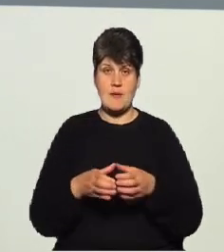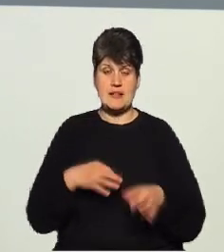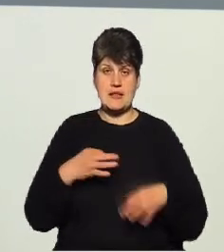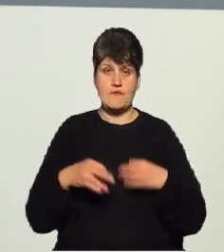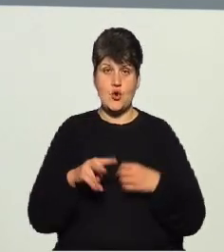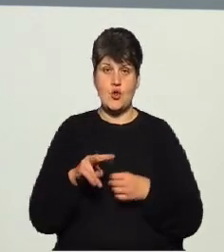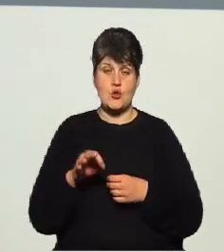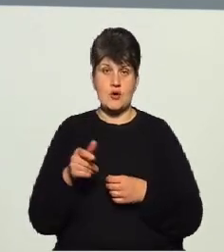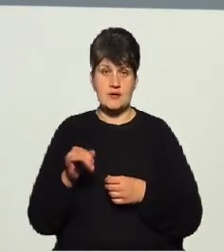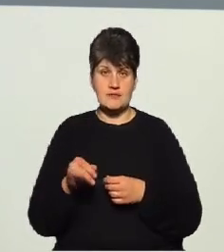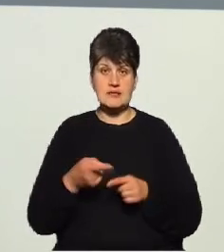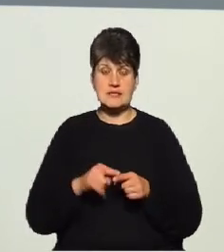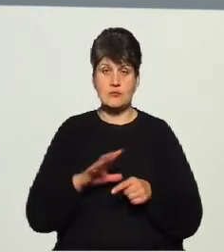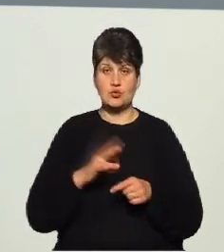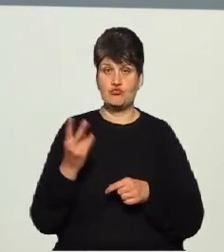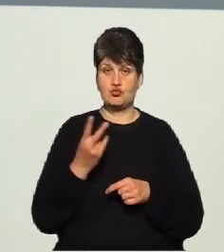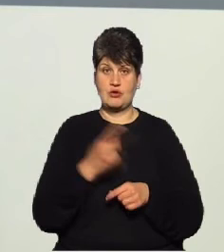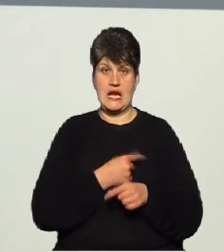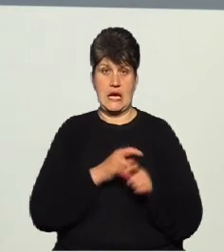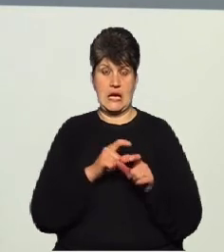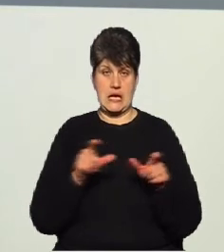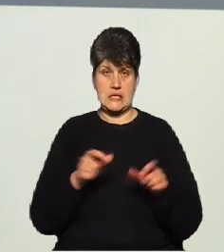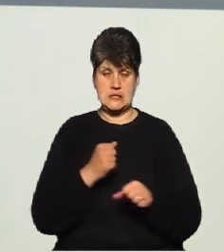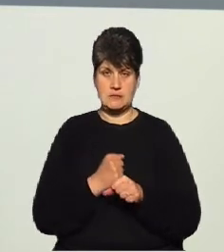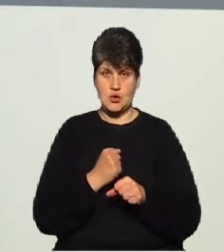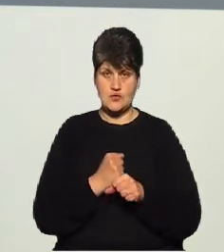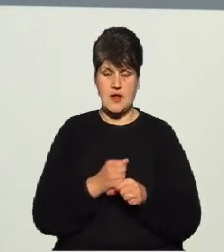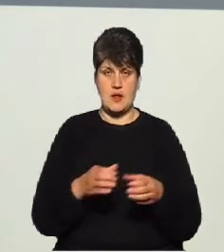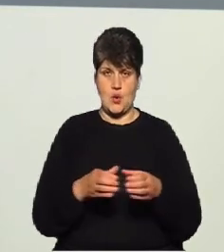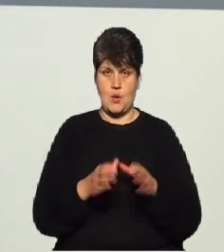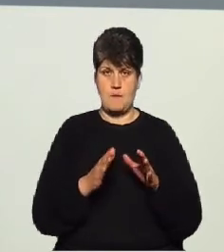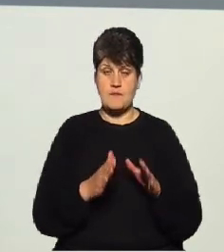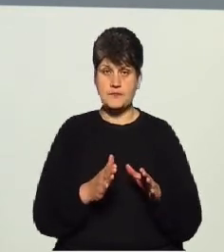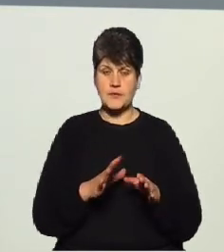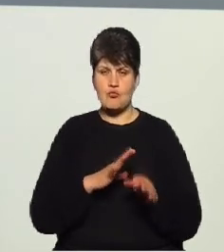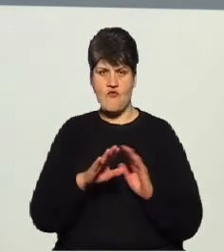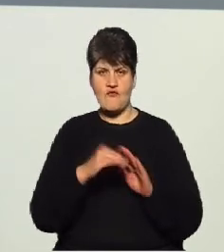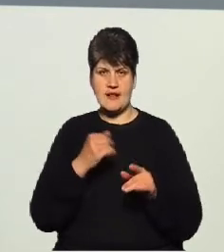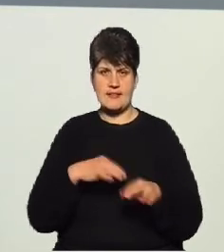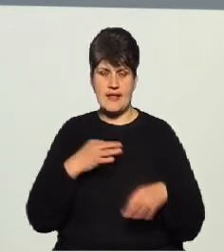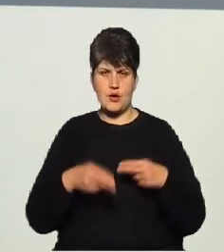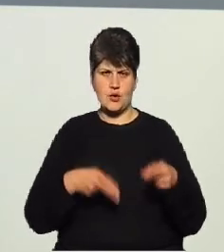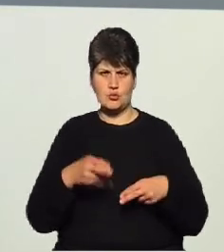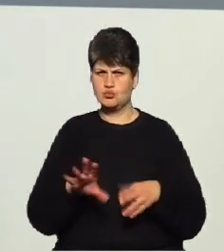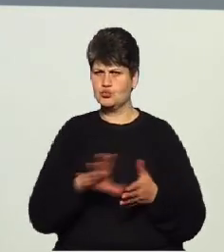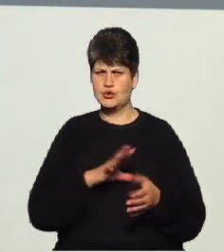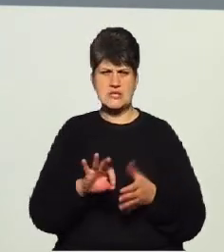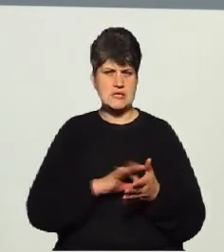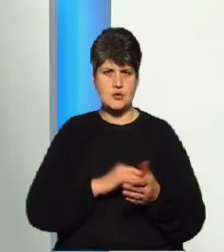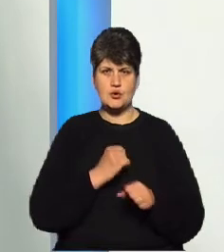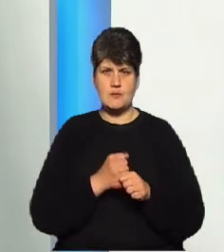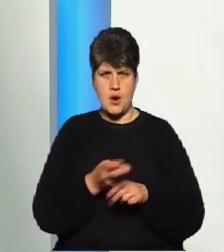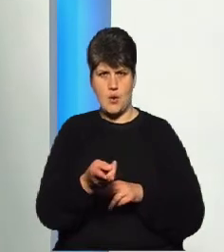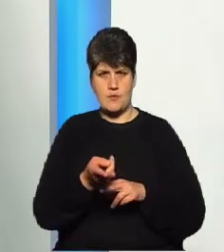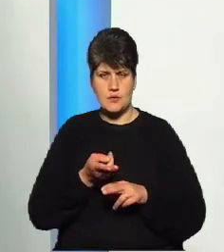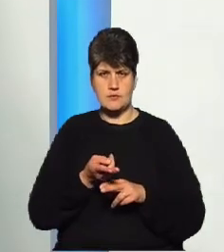другій лікарні. Спрацювала команда неврологів, був викликаний нейрохірург, тут же була зроблена комп'ютерна томографія, подався пацієнт швидко